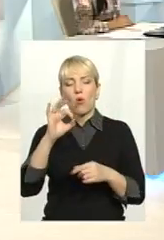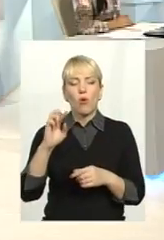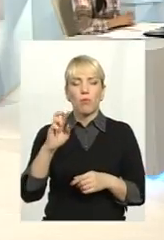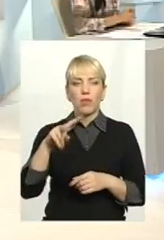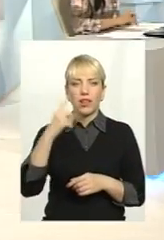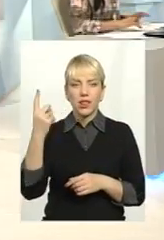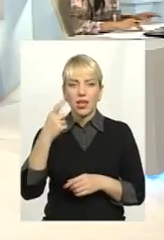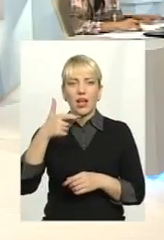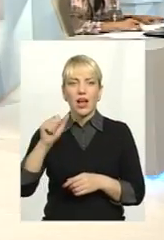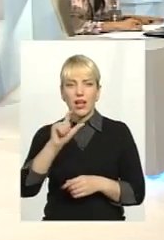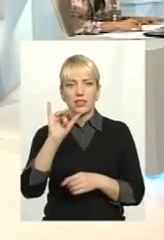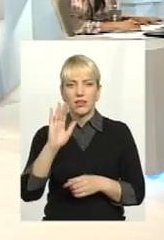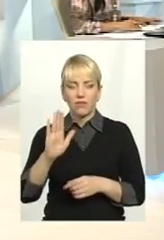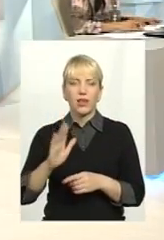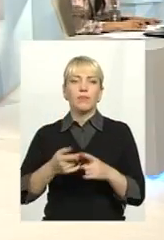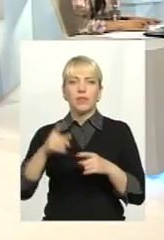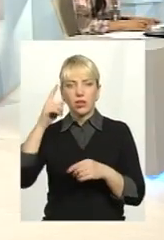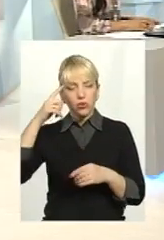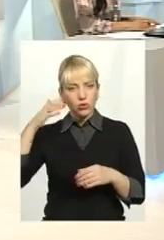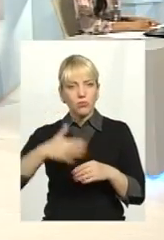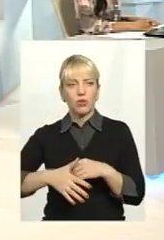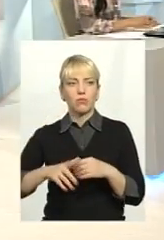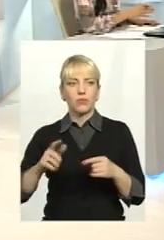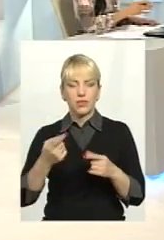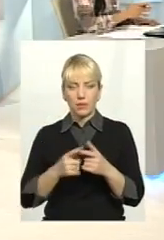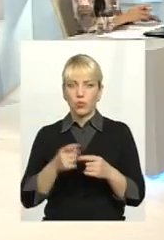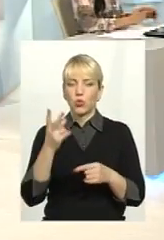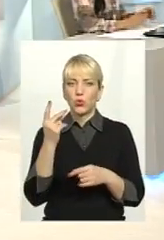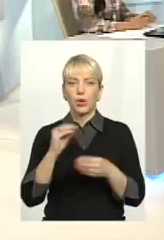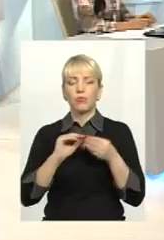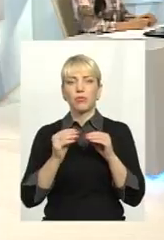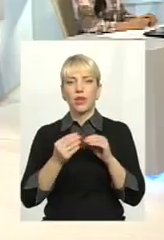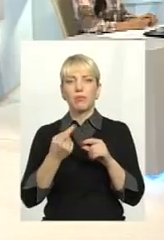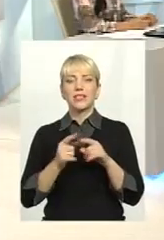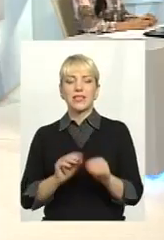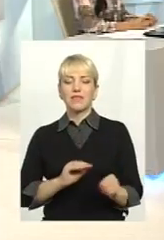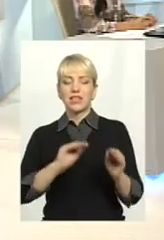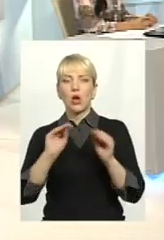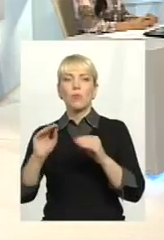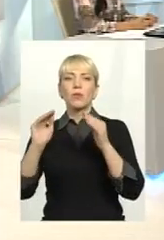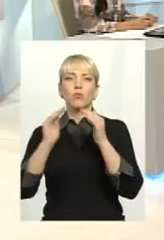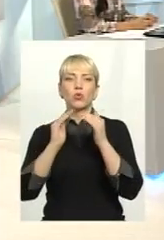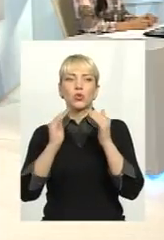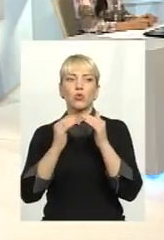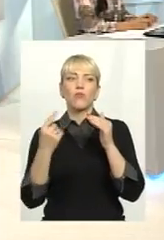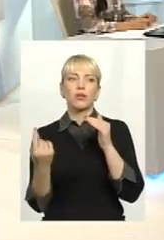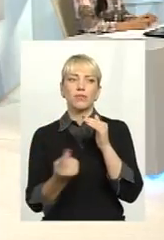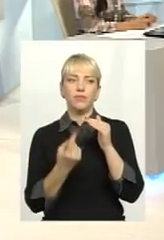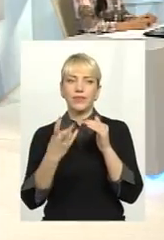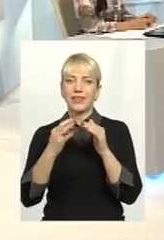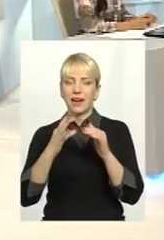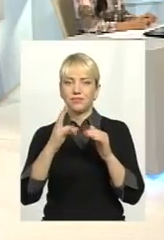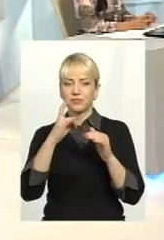окремо, я думаю, всі розумні люди вже зрозуміли. Друга проблема – це встановлення будинкових лічильників на території